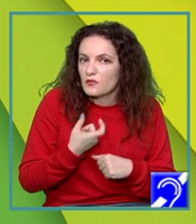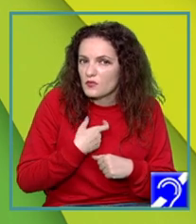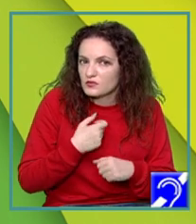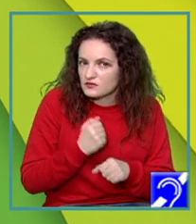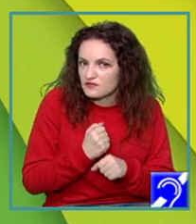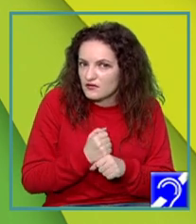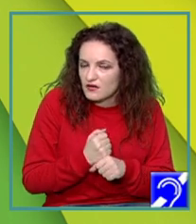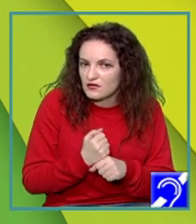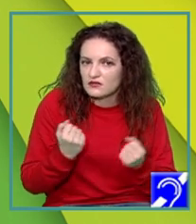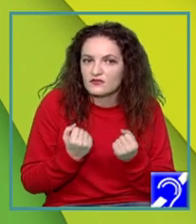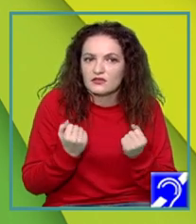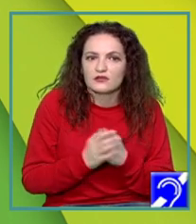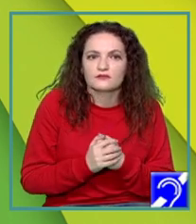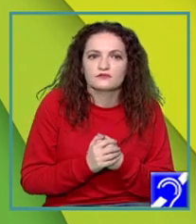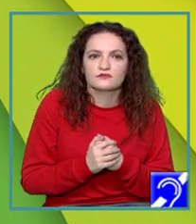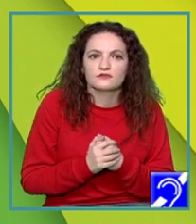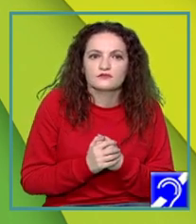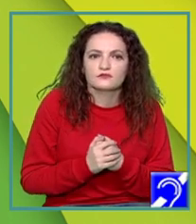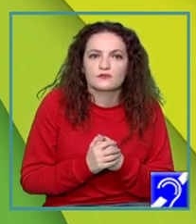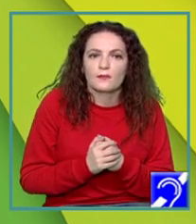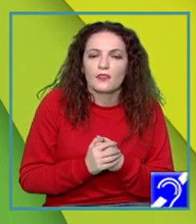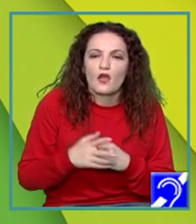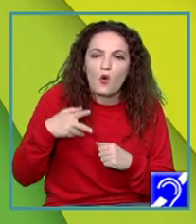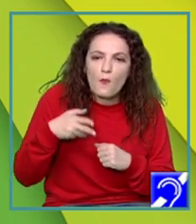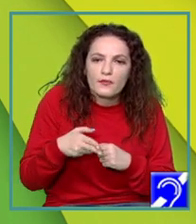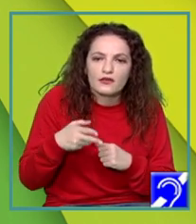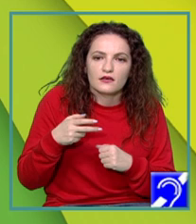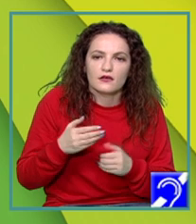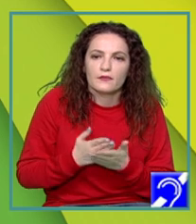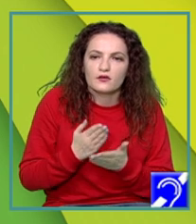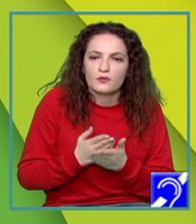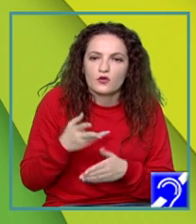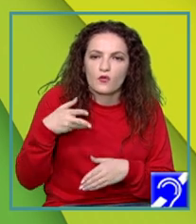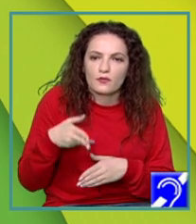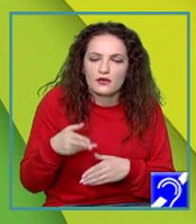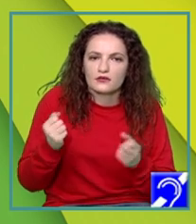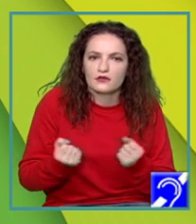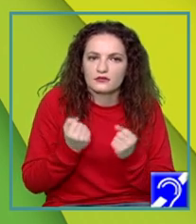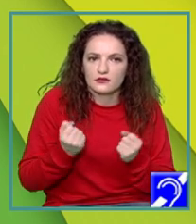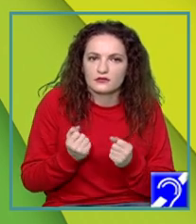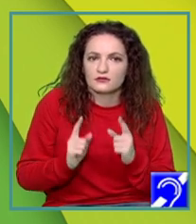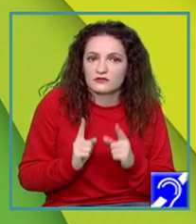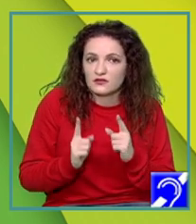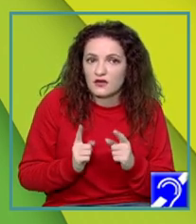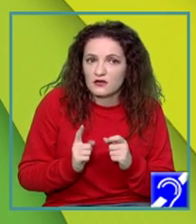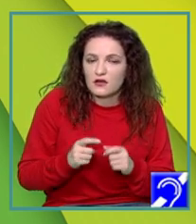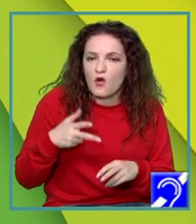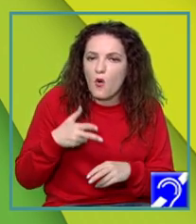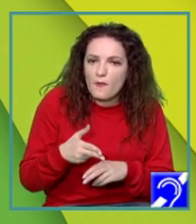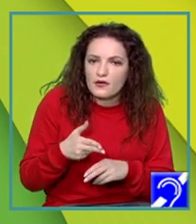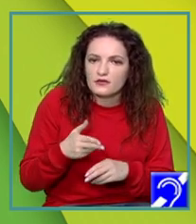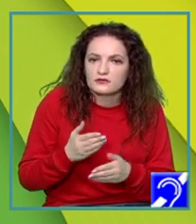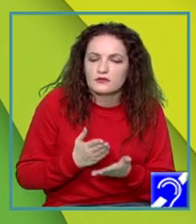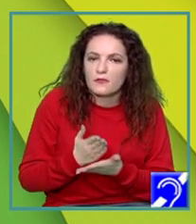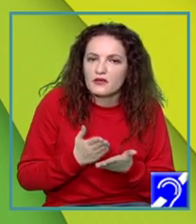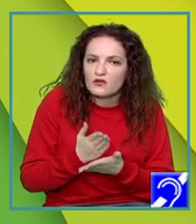Un alt host de timp sunt întrerupările din activitate. Este științific demonstrat că dacă ies din activitatea pe care eu o făceam, dar mă